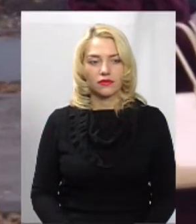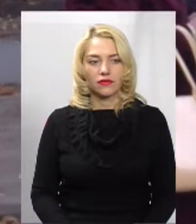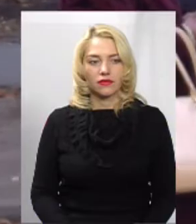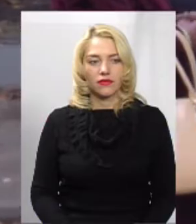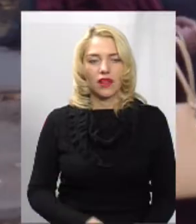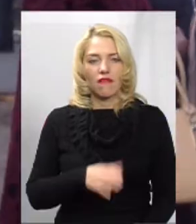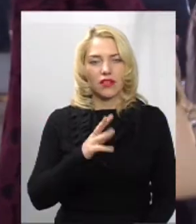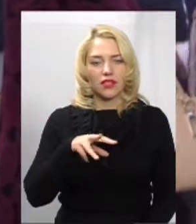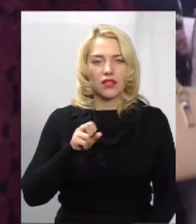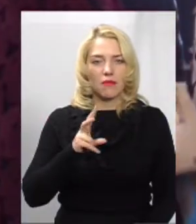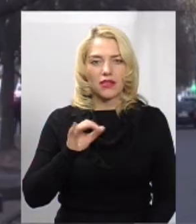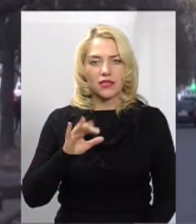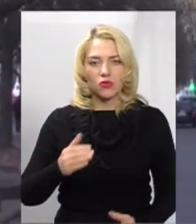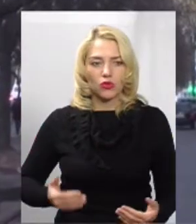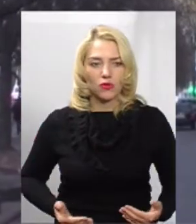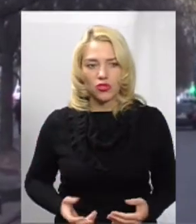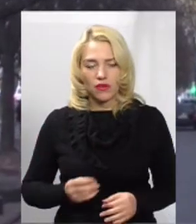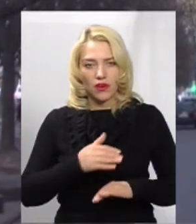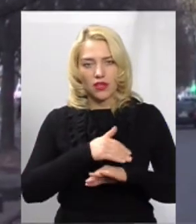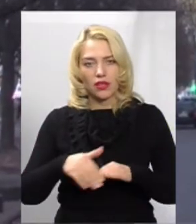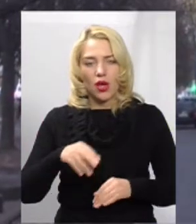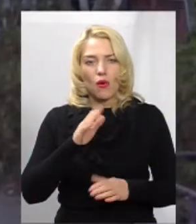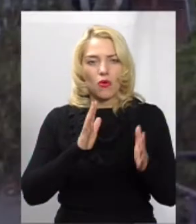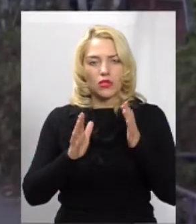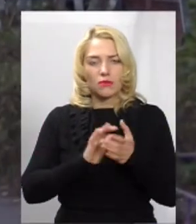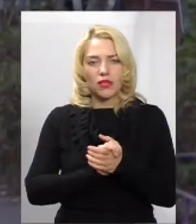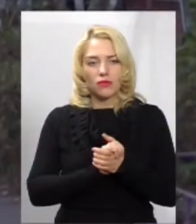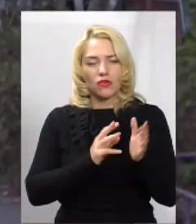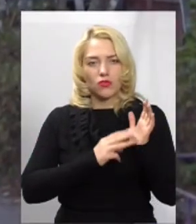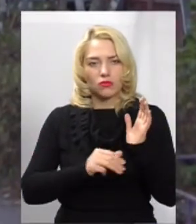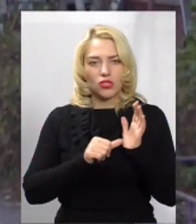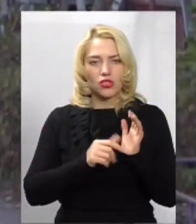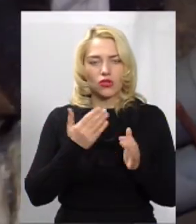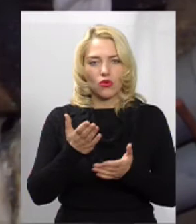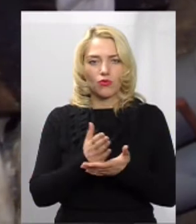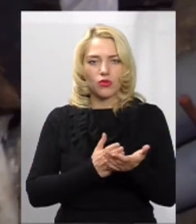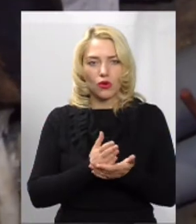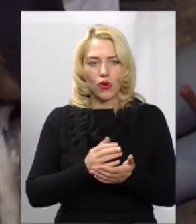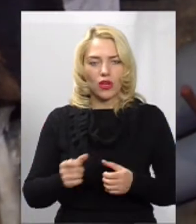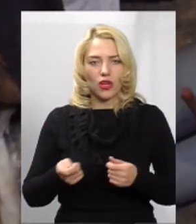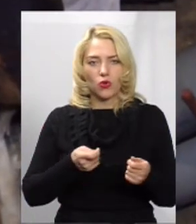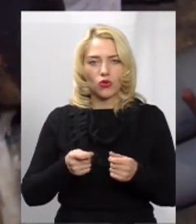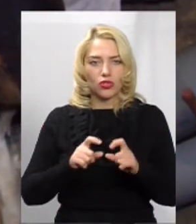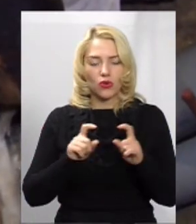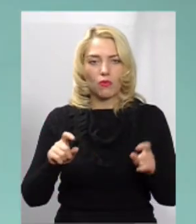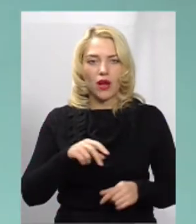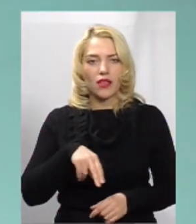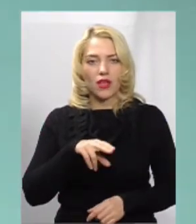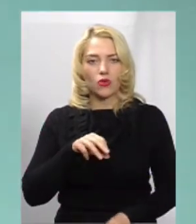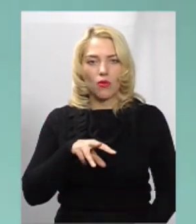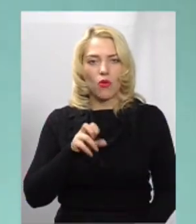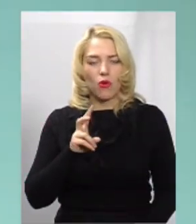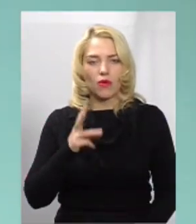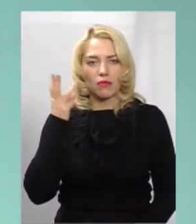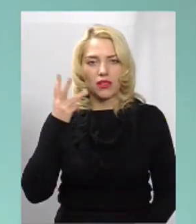Валентина Максимчук мешкає у будинку на Проспекті Миру, 86. Розповідає, його обслуговує керуюча компанія Домком Хмельницький. Та два